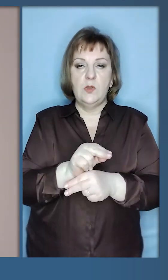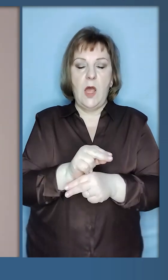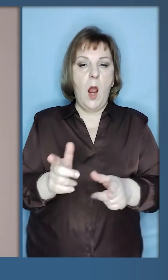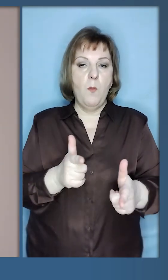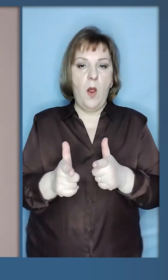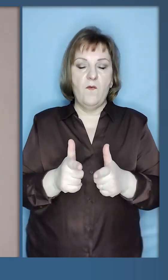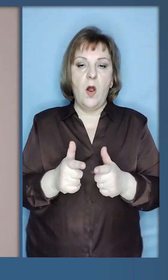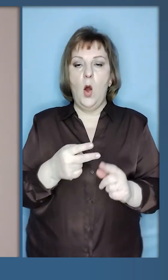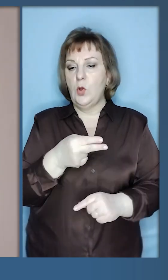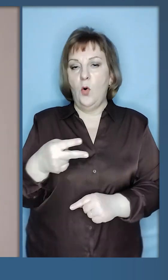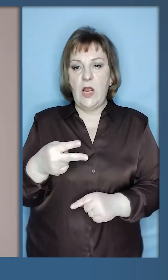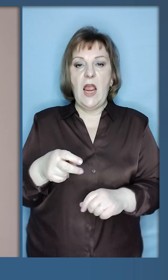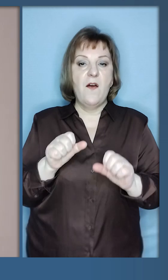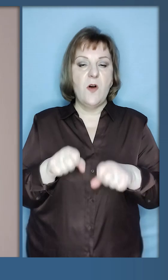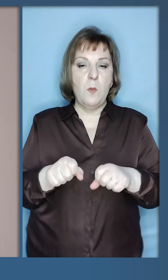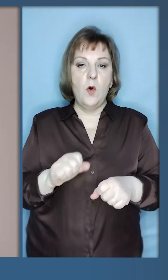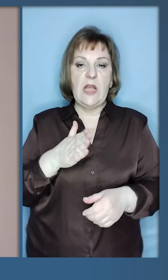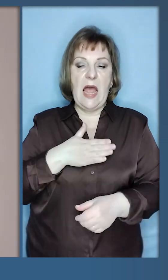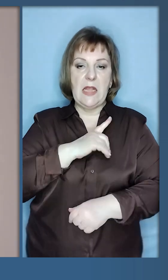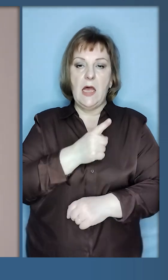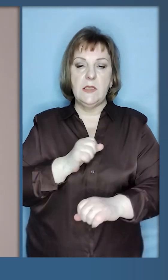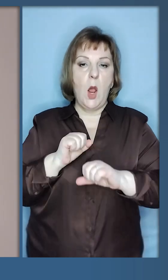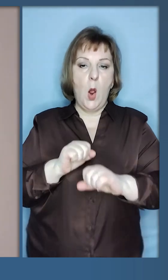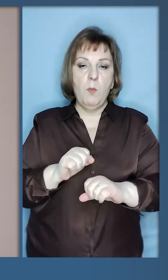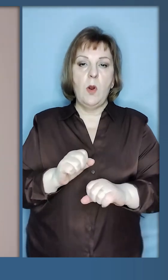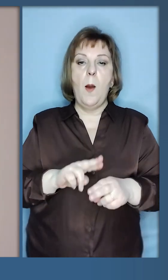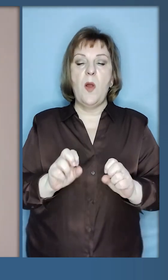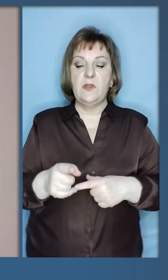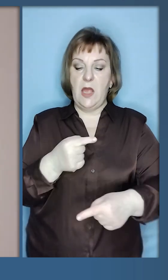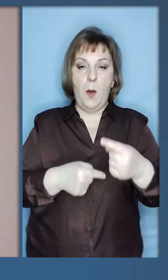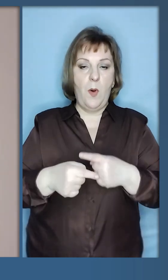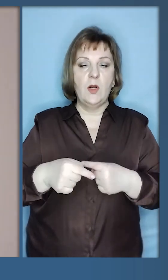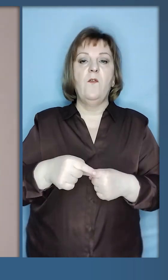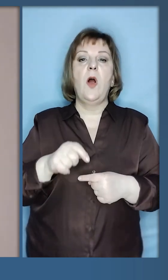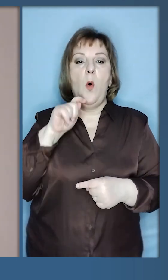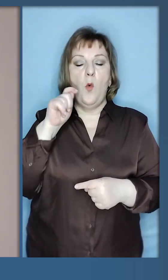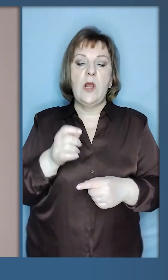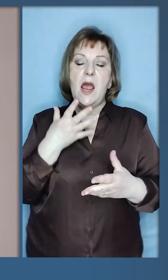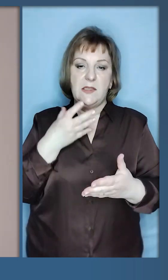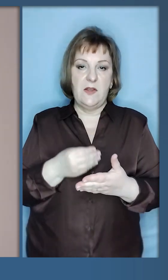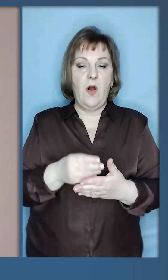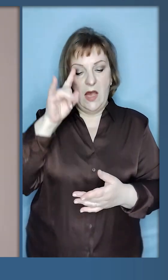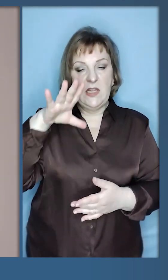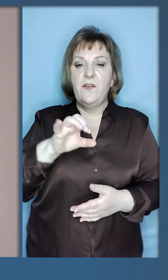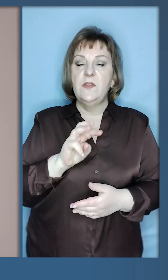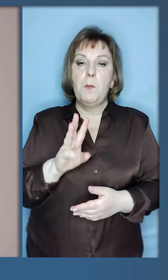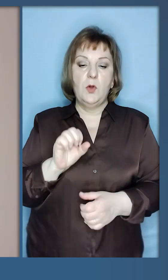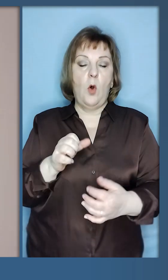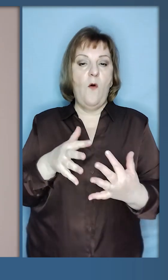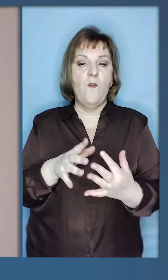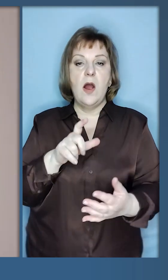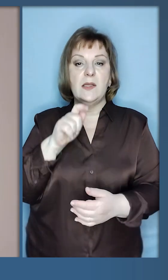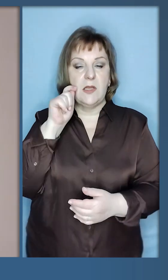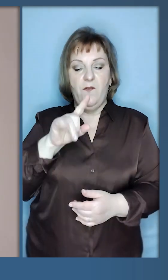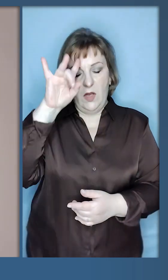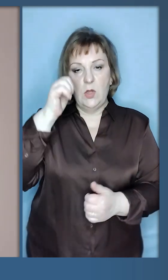підготовка дорівнює можливості наших сил оборони і безпеки повернути Україні своє. Слава усім, хто воює